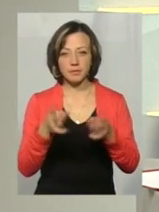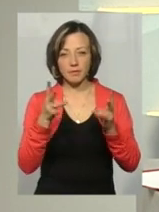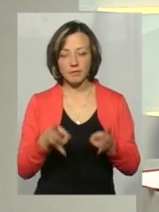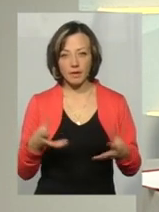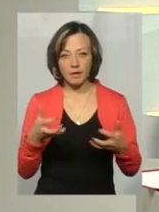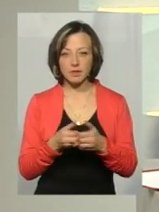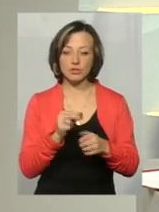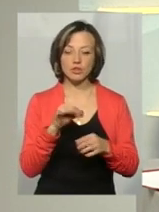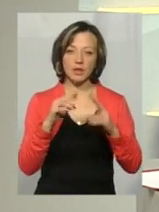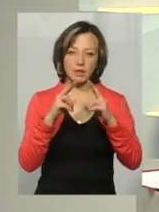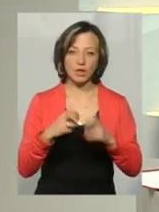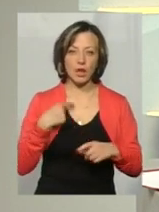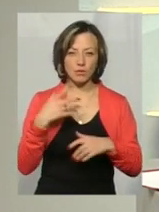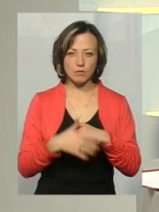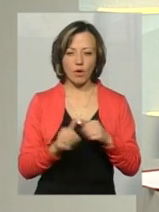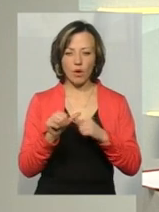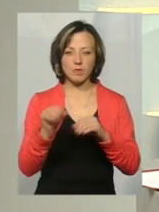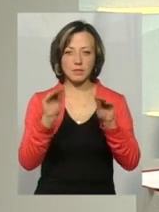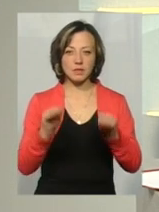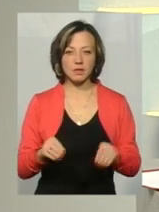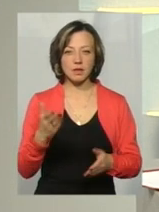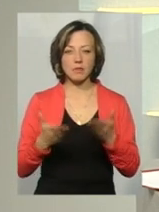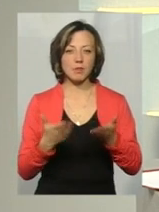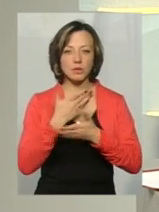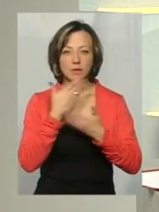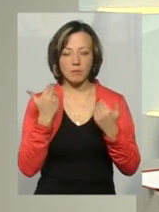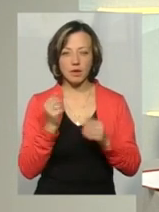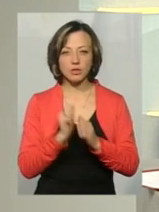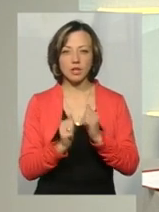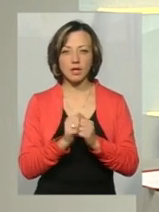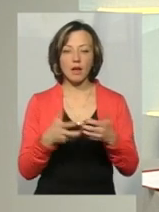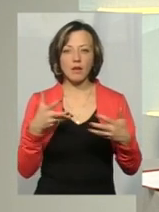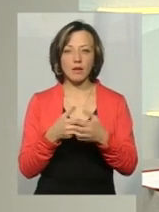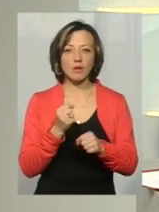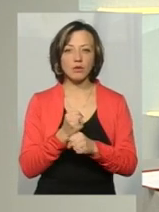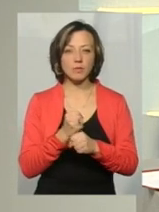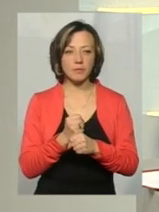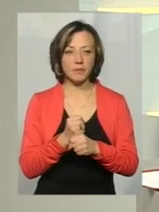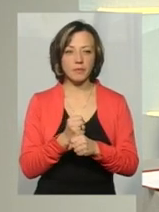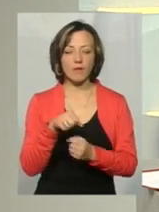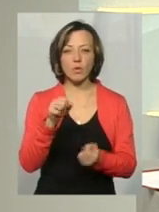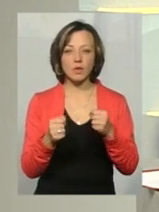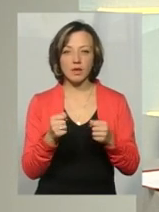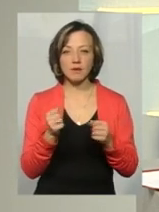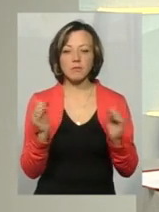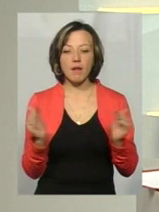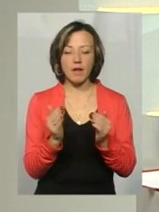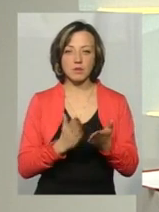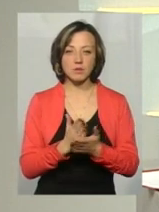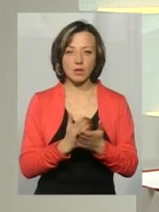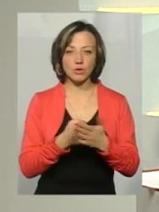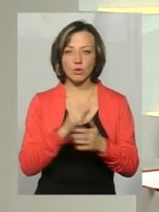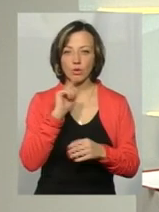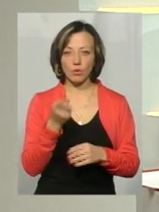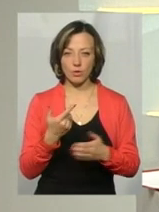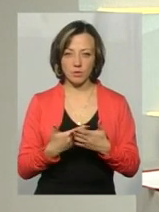чи аналізуєте, я розумію, окремої статистики, мабуть, немає, як часто ДТП скоюють водії з маленьким стажем, там до